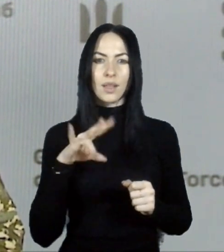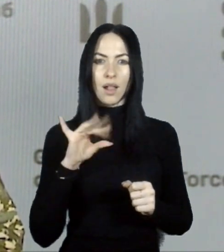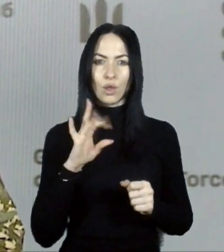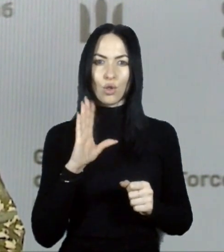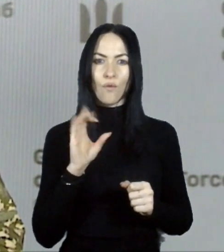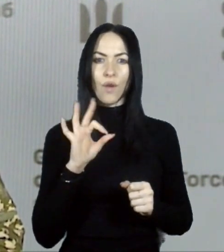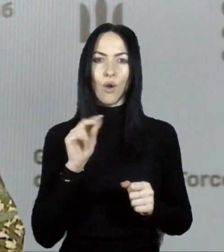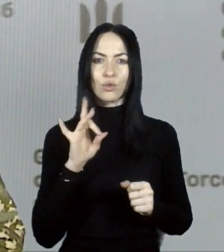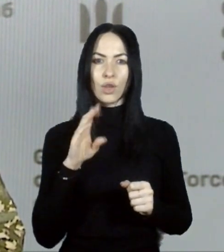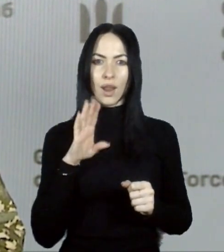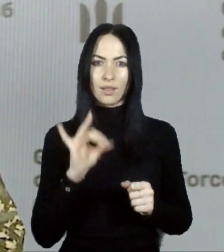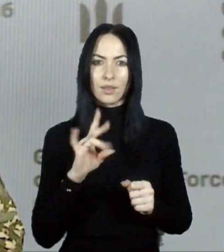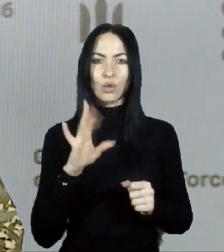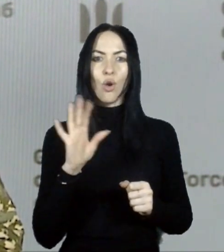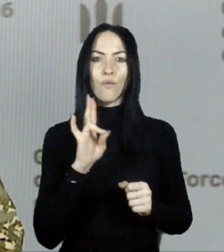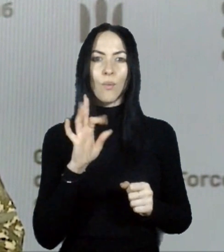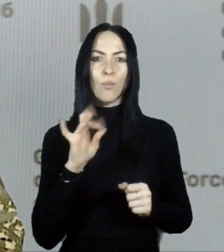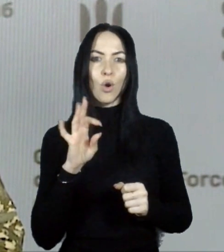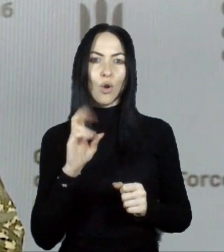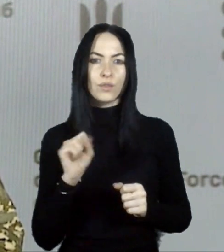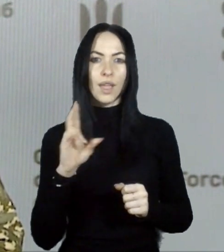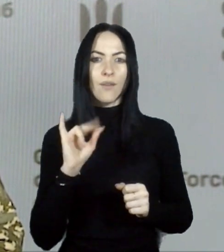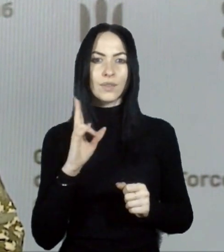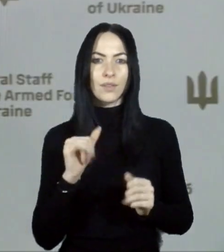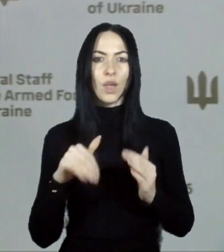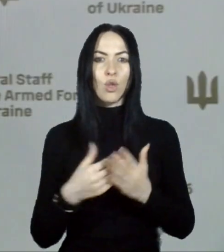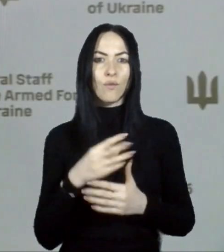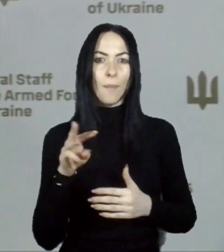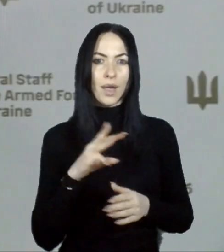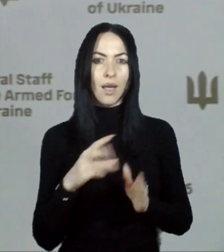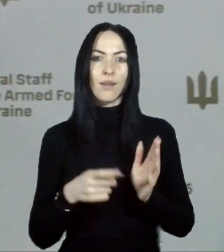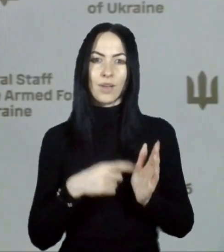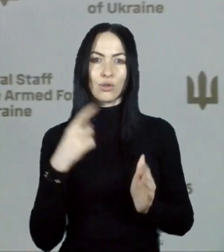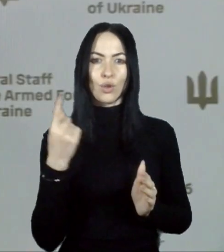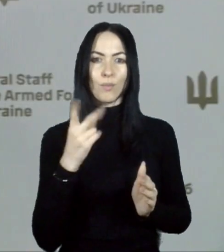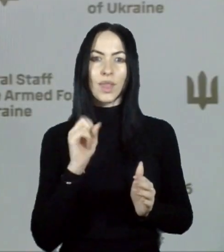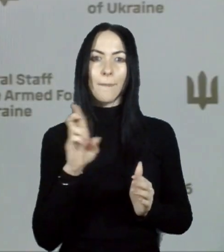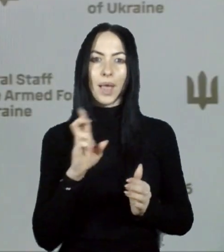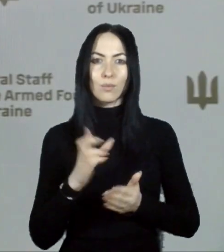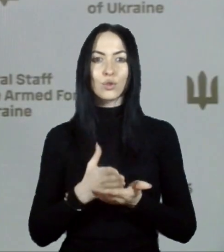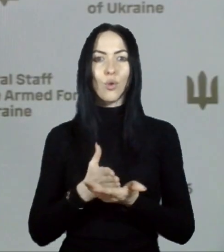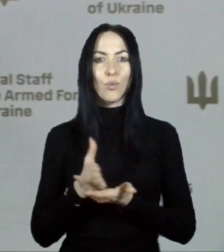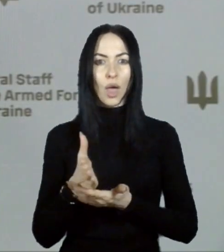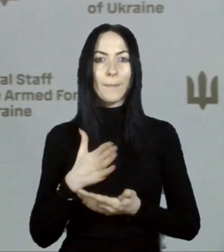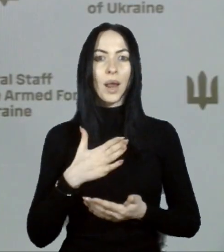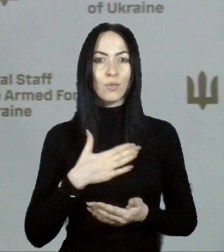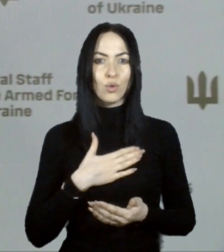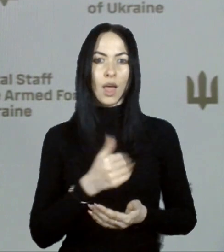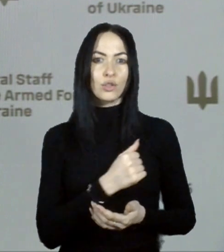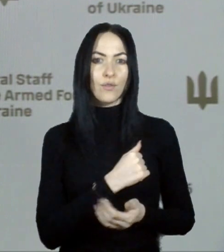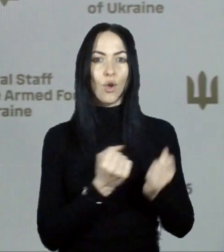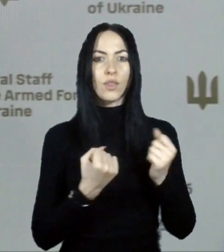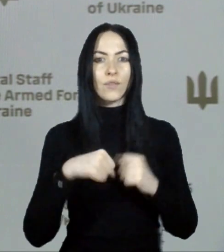Новопокровське, Авдіївка, Новомихайлівка, Донецькій області. На Бахмутському напрямку наші воїни відбили 13 атак